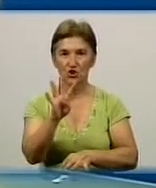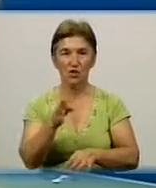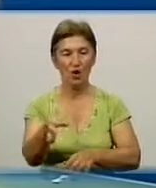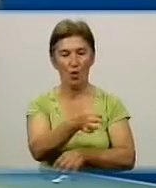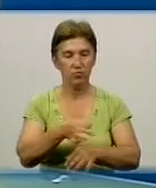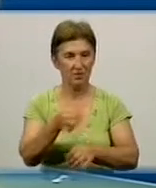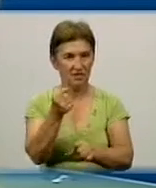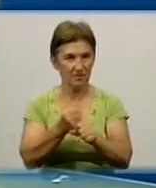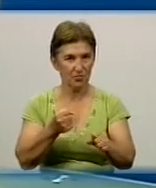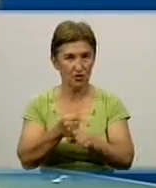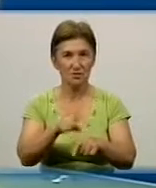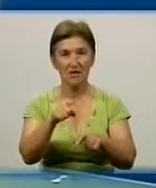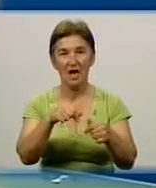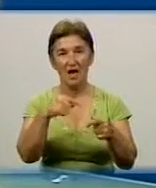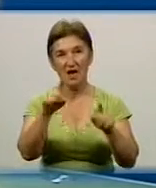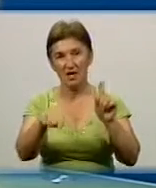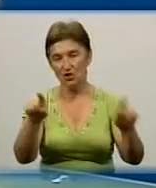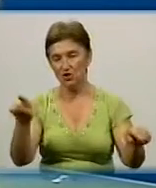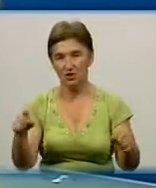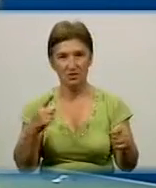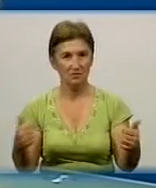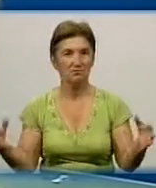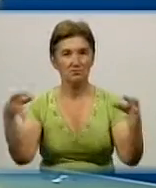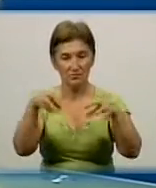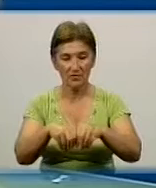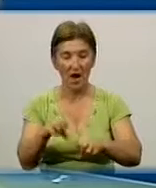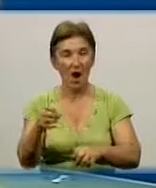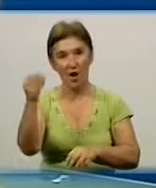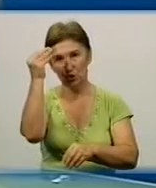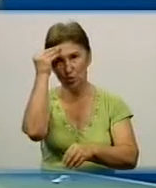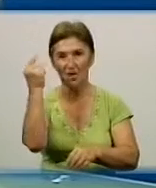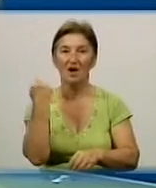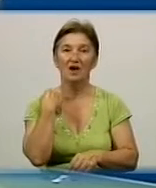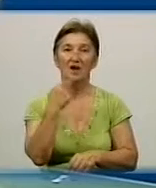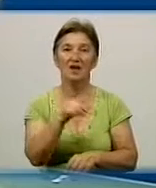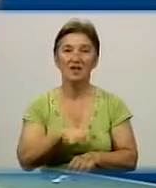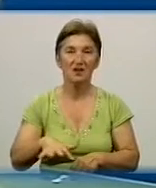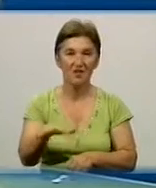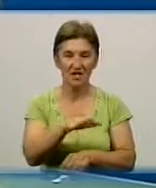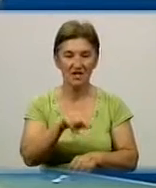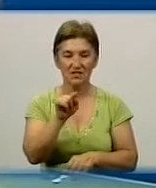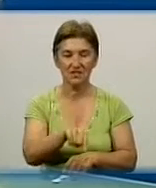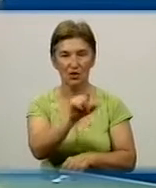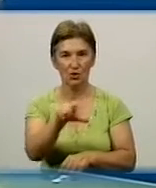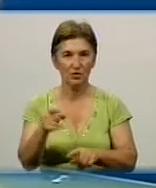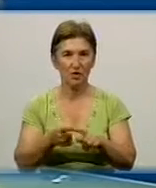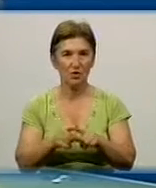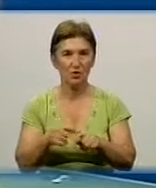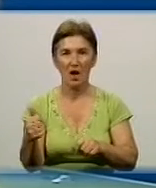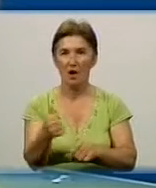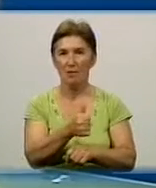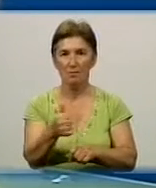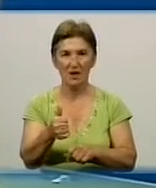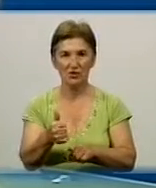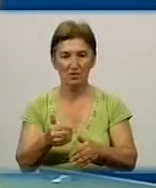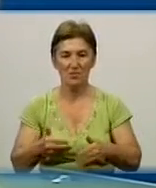області зараз підтягуються. Але думка кіровоградців, як тих людей, які першими йдуть в